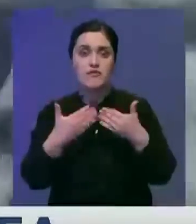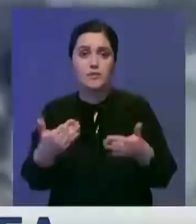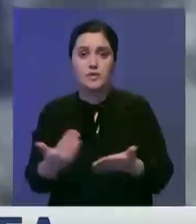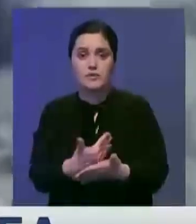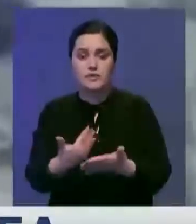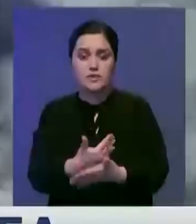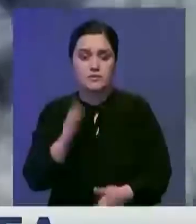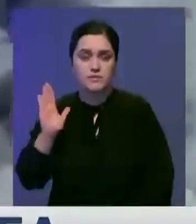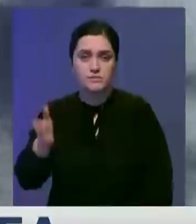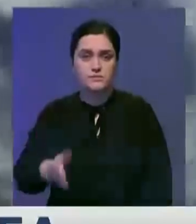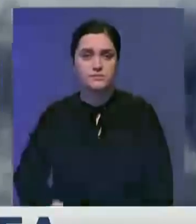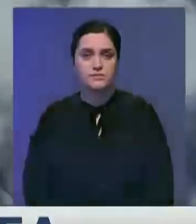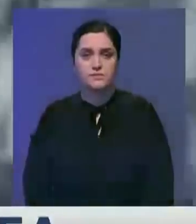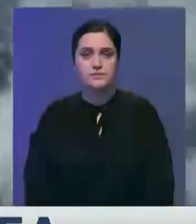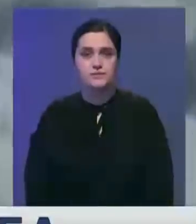вечерних выпусках новостей.